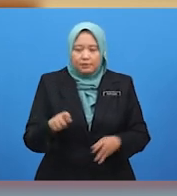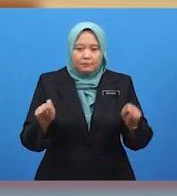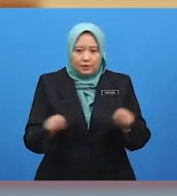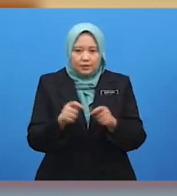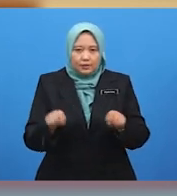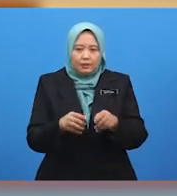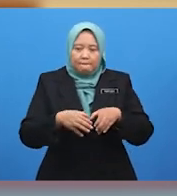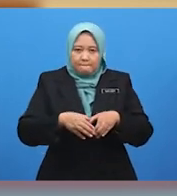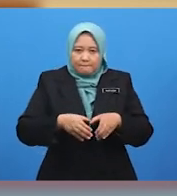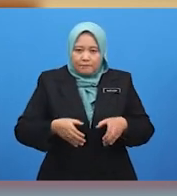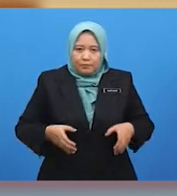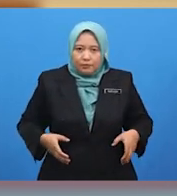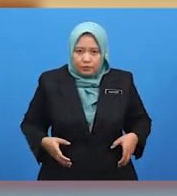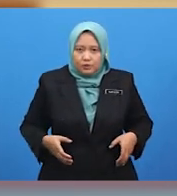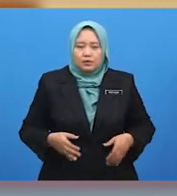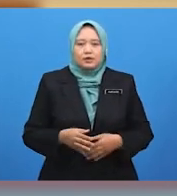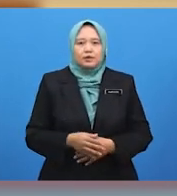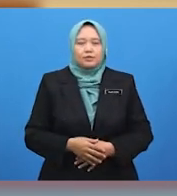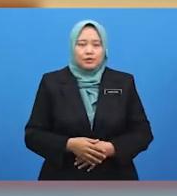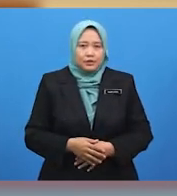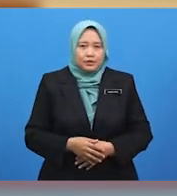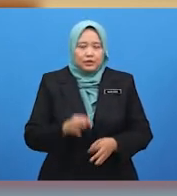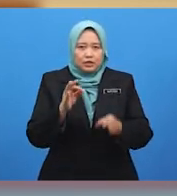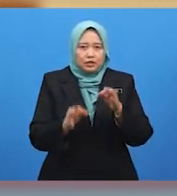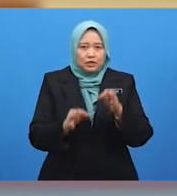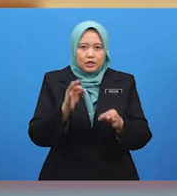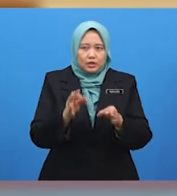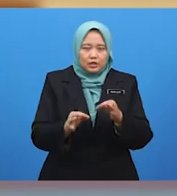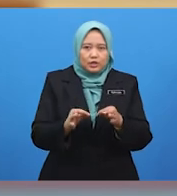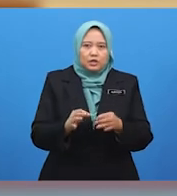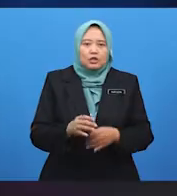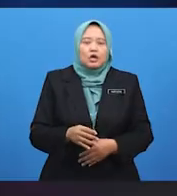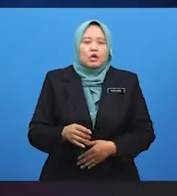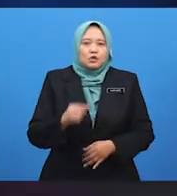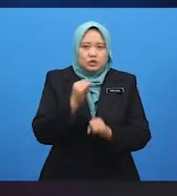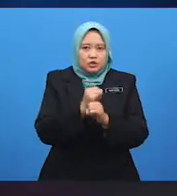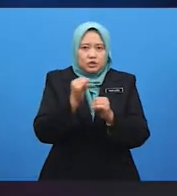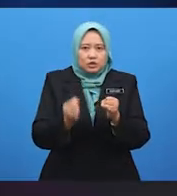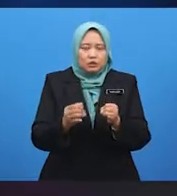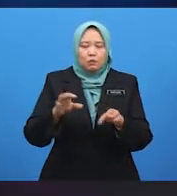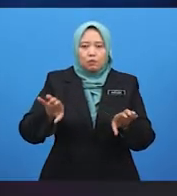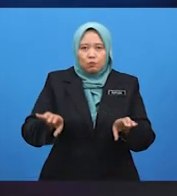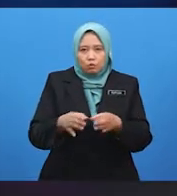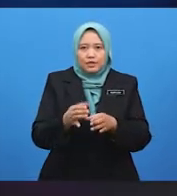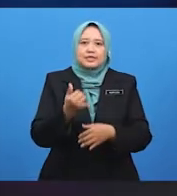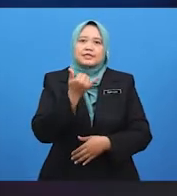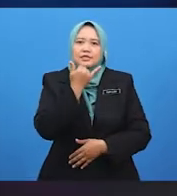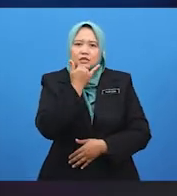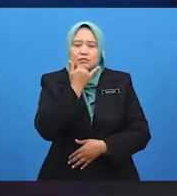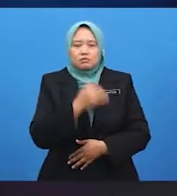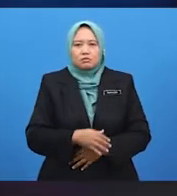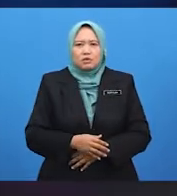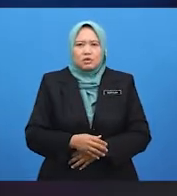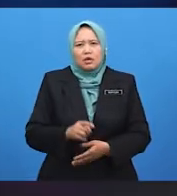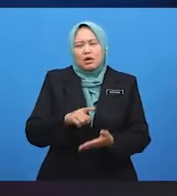mendatangkan keburukan kepada jiran kita. Sang Rusa, apakah perasaan kamu apabila kamu